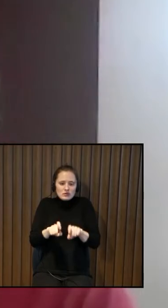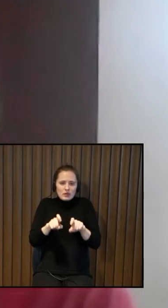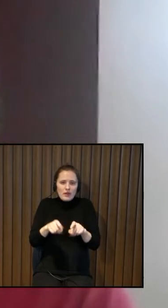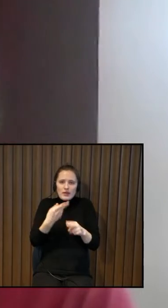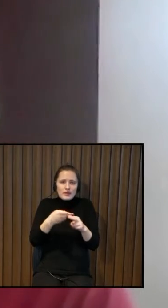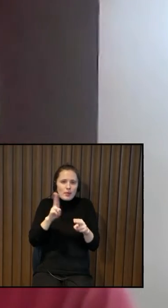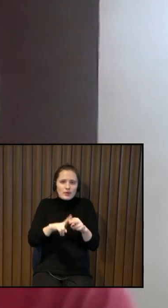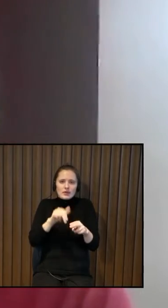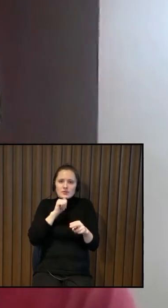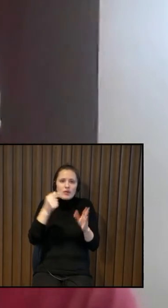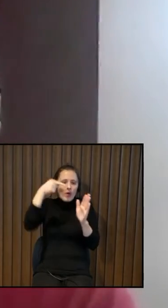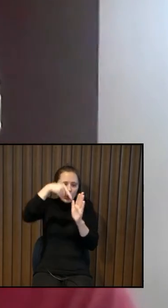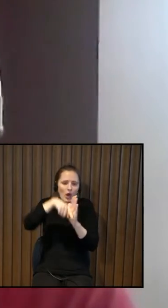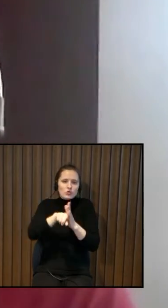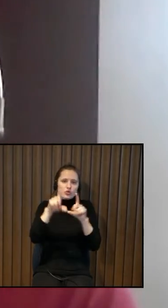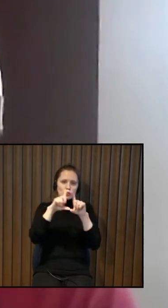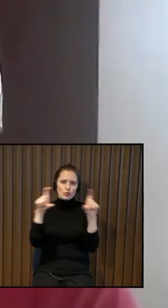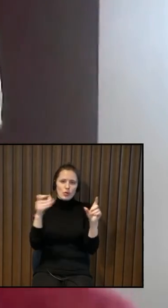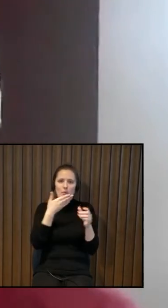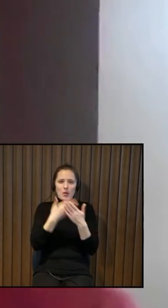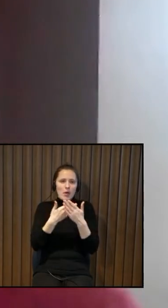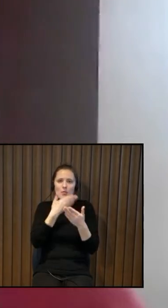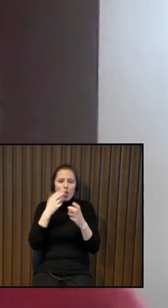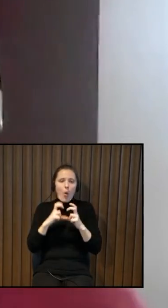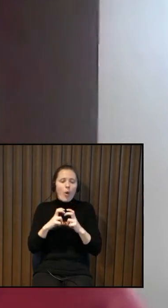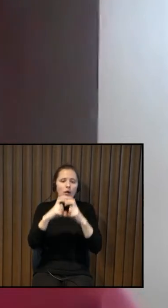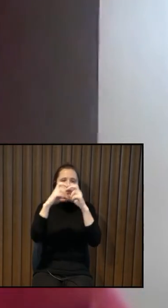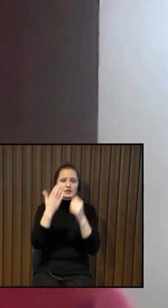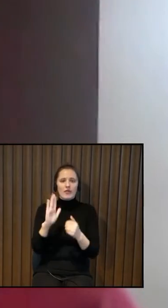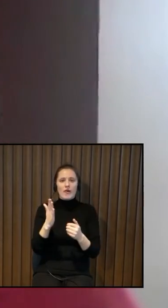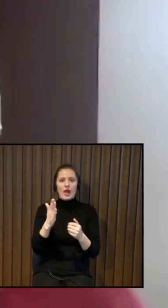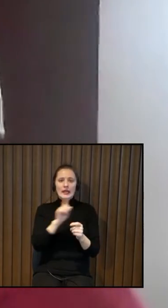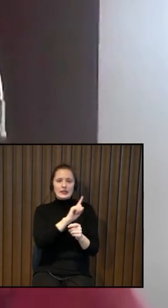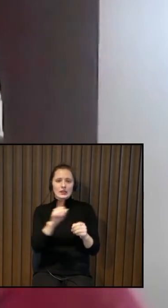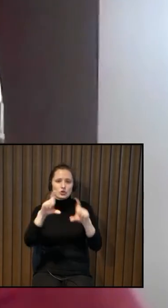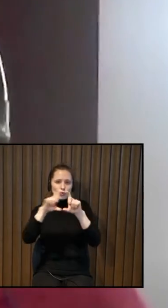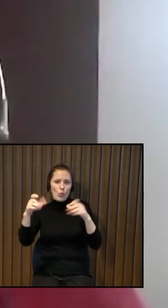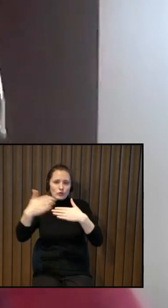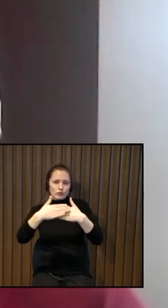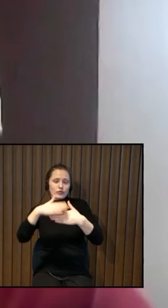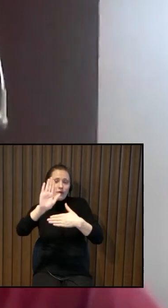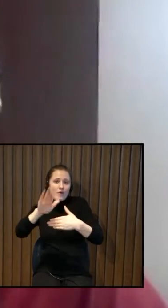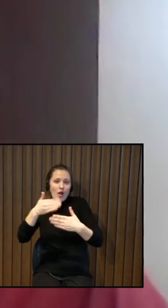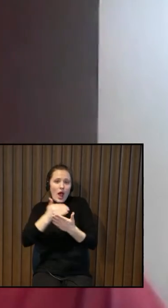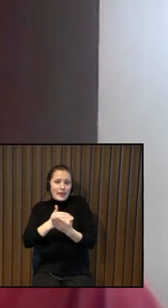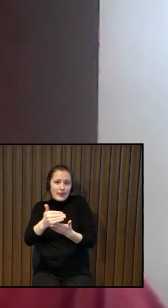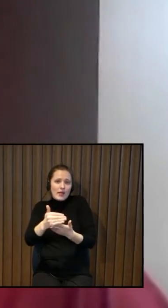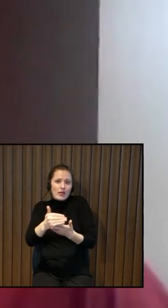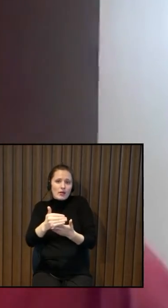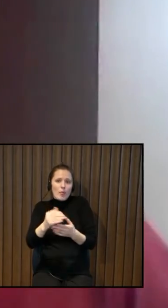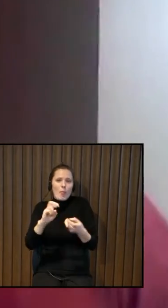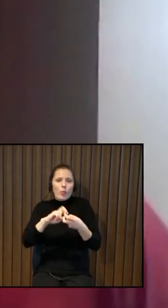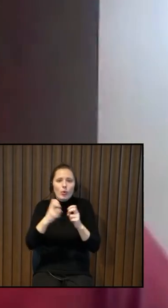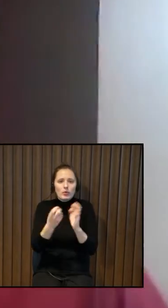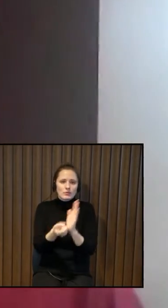ka tur nav vienkārši lifta, piemēram, līdz skolā es varu tikt, tālāk sākās problēmas